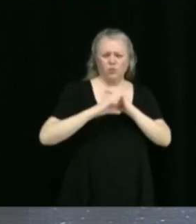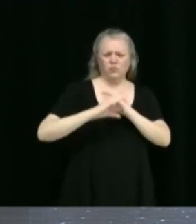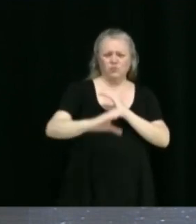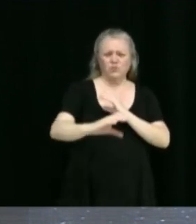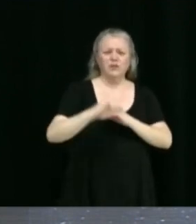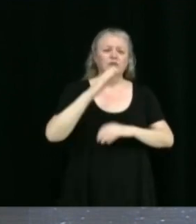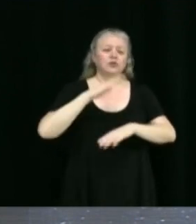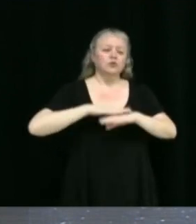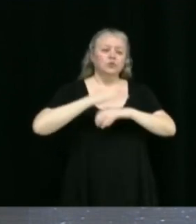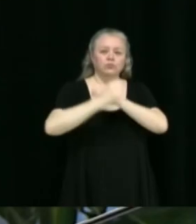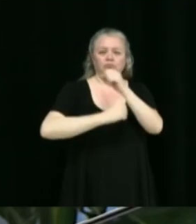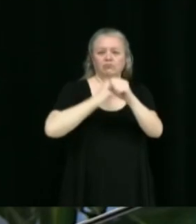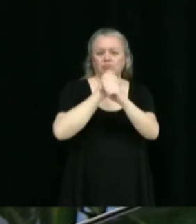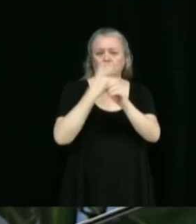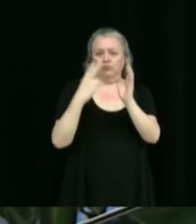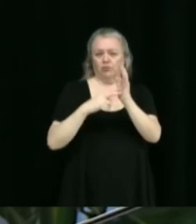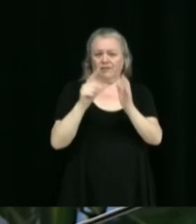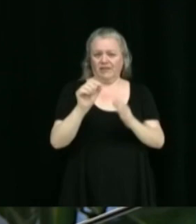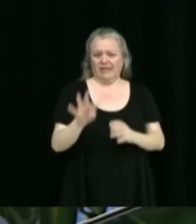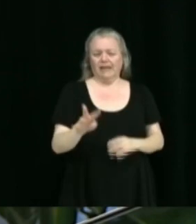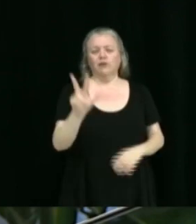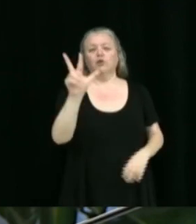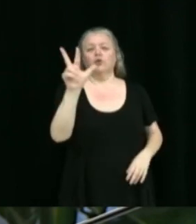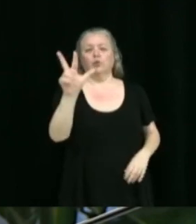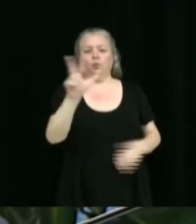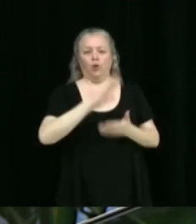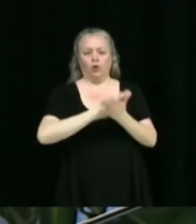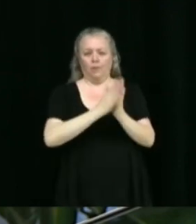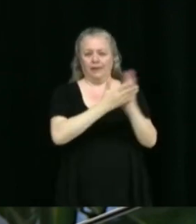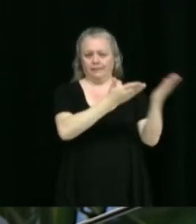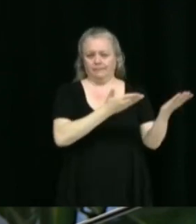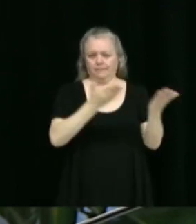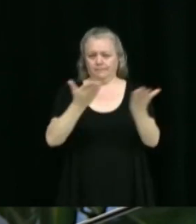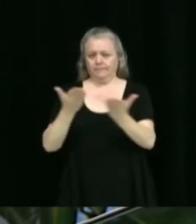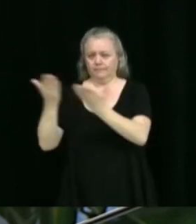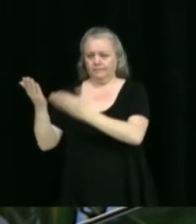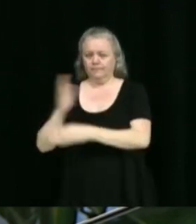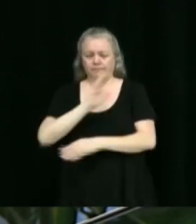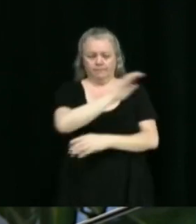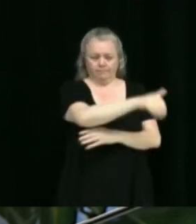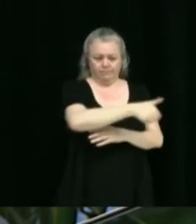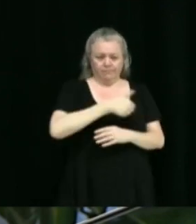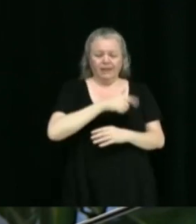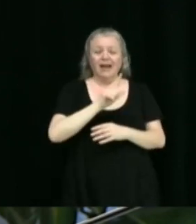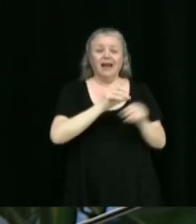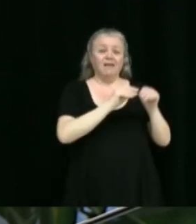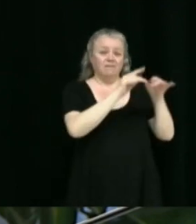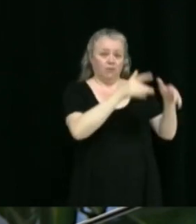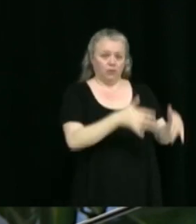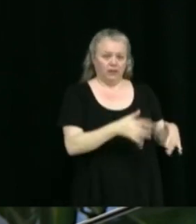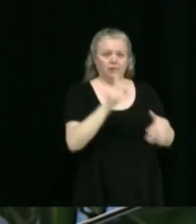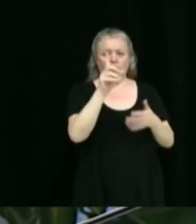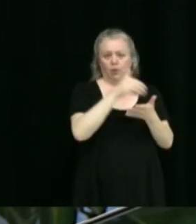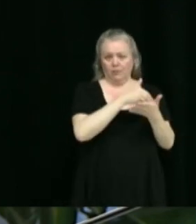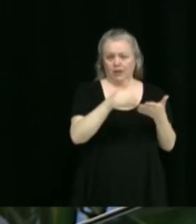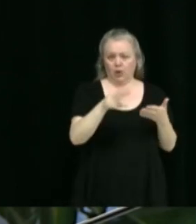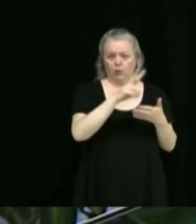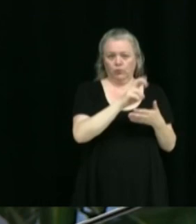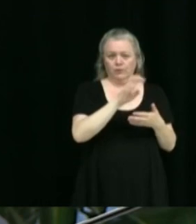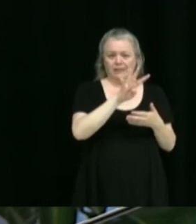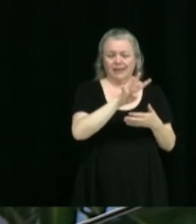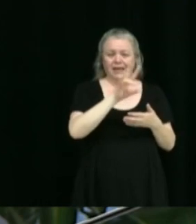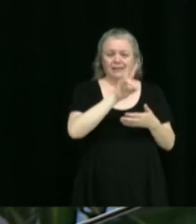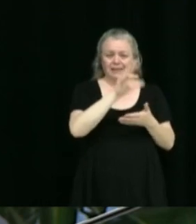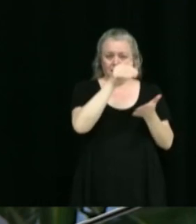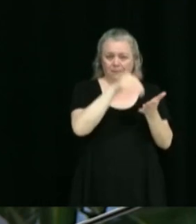2024. Nous avons reçu trois soumissions, soit les excavations La Fontaine pour 1 247